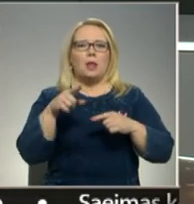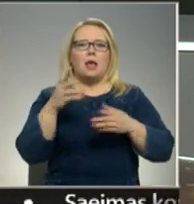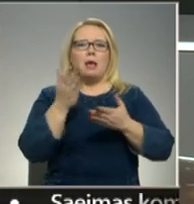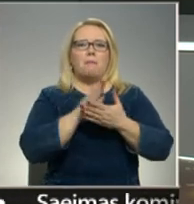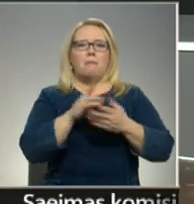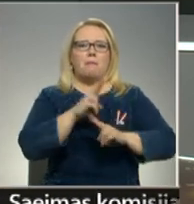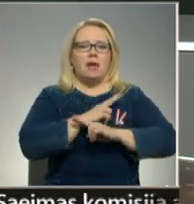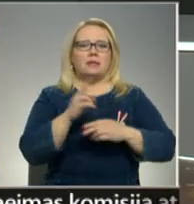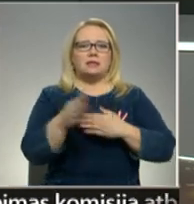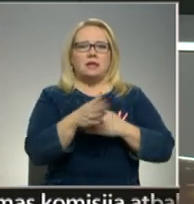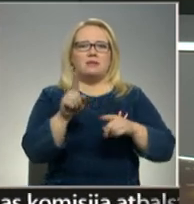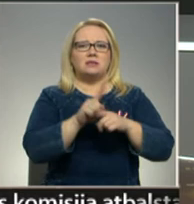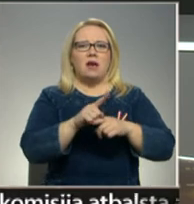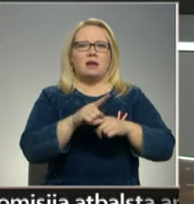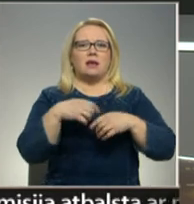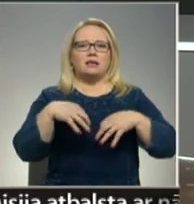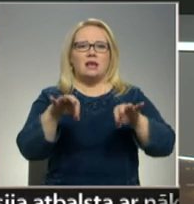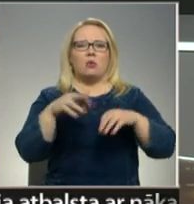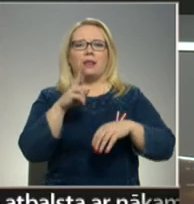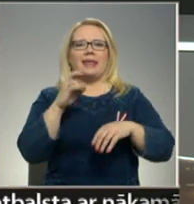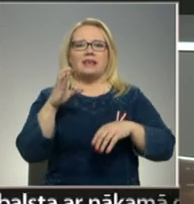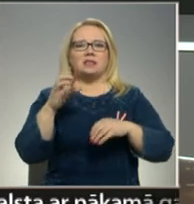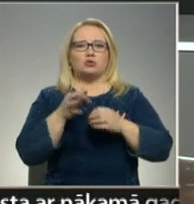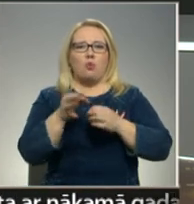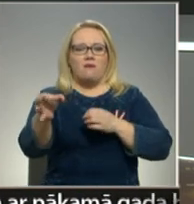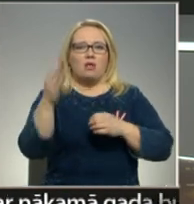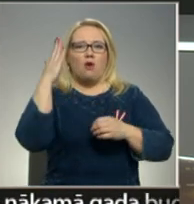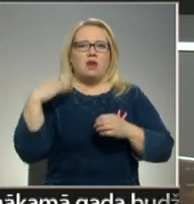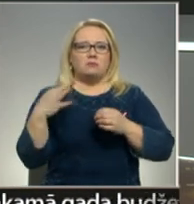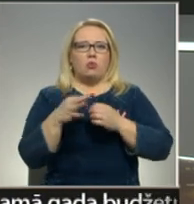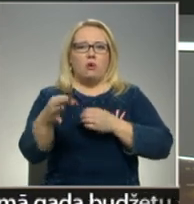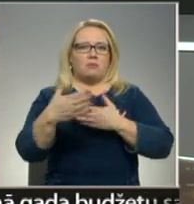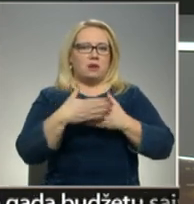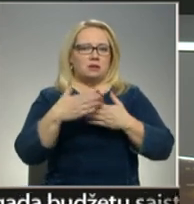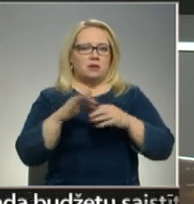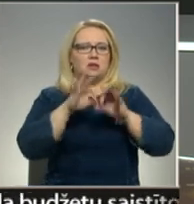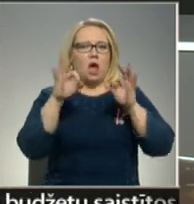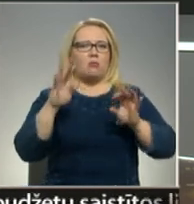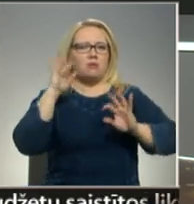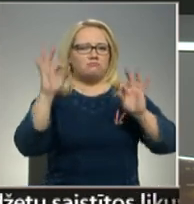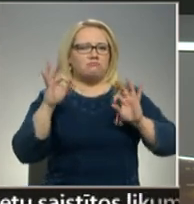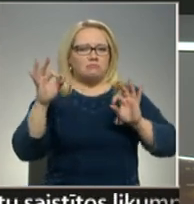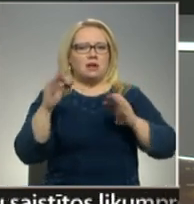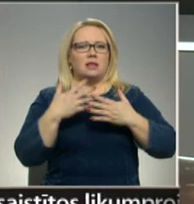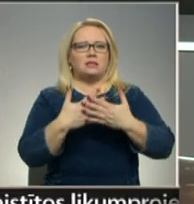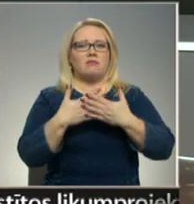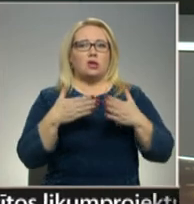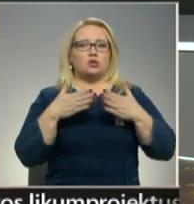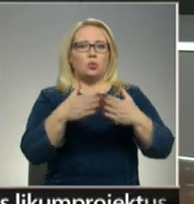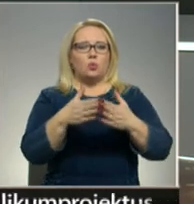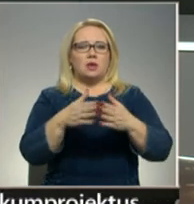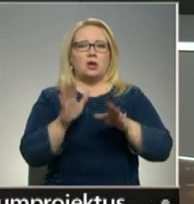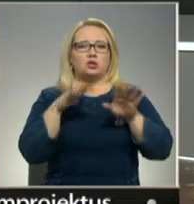izsklots arī Nīcas novada un Ventspils novada piekristē. Sākotnēji aizdoma skrita uz kādu zveju skuģi, kas